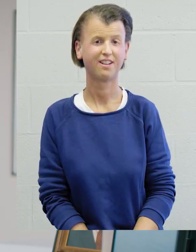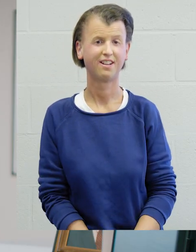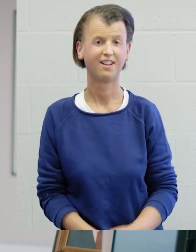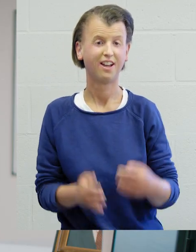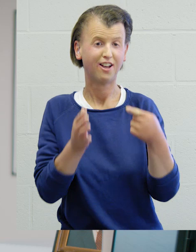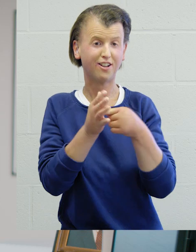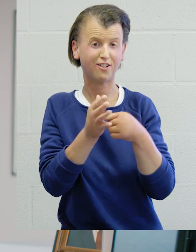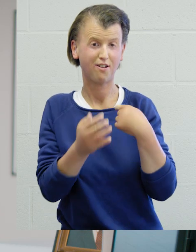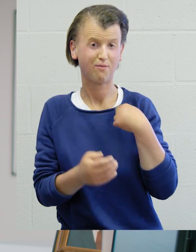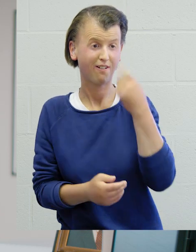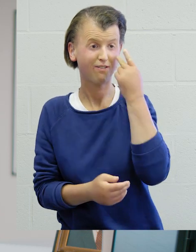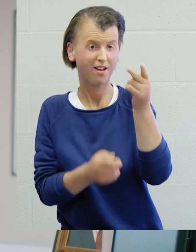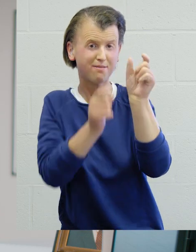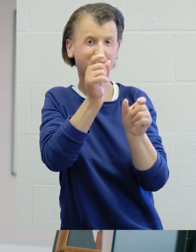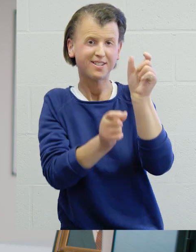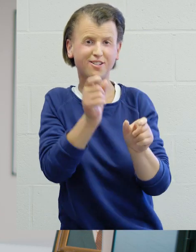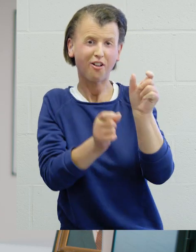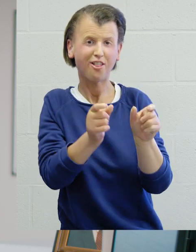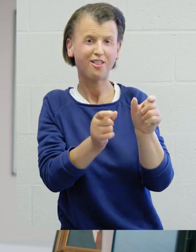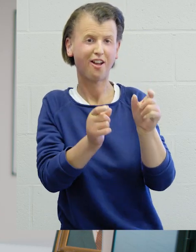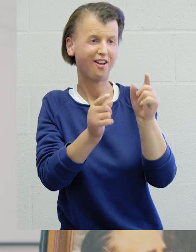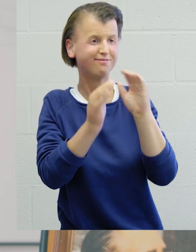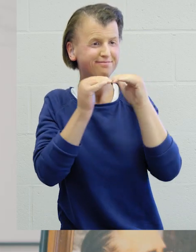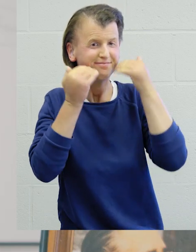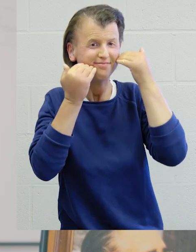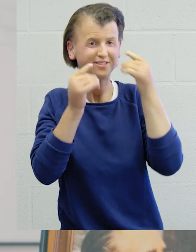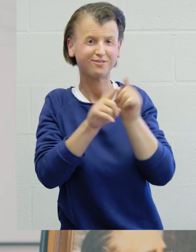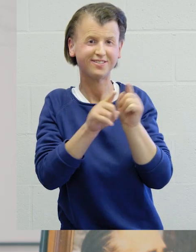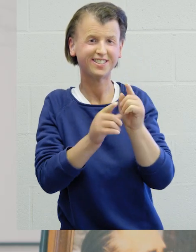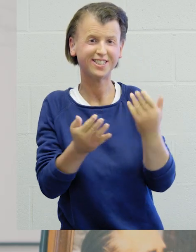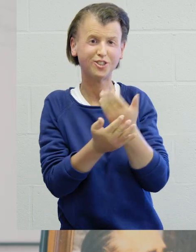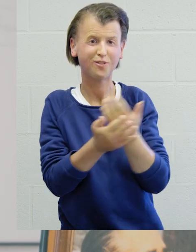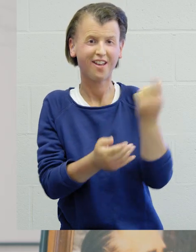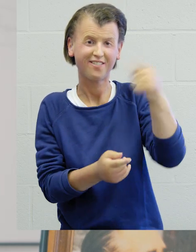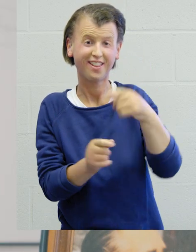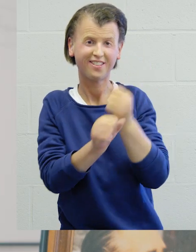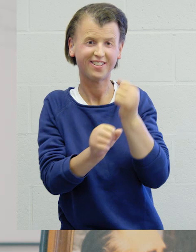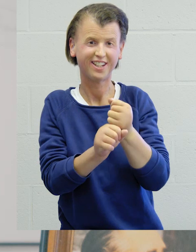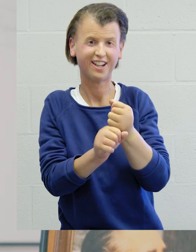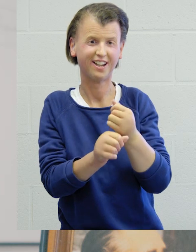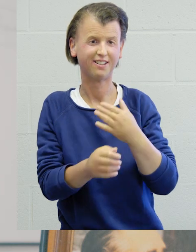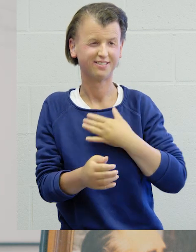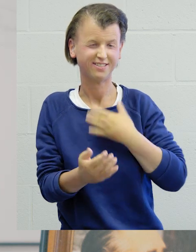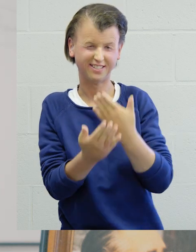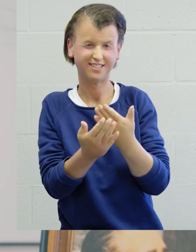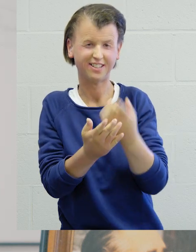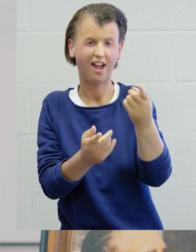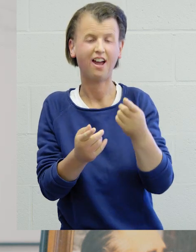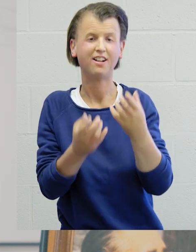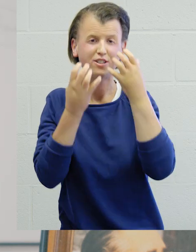Et quand je les regarde et que je vois le sourire et la joie de venir travailler, je me dis